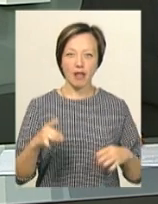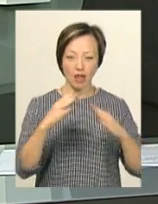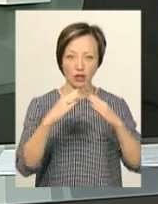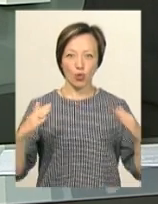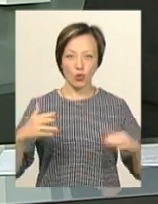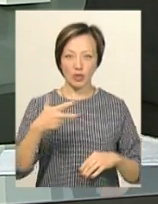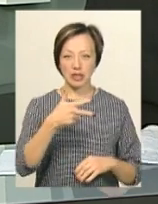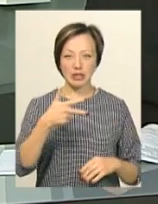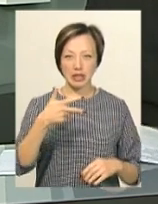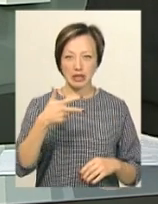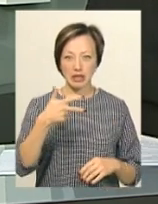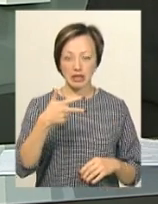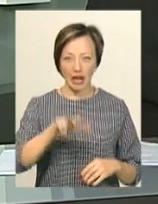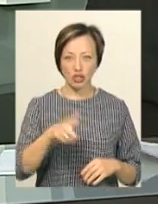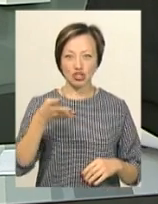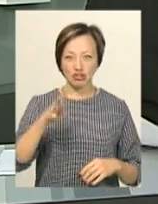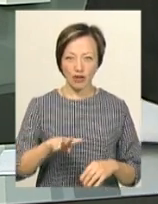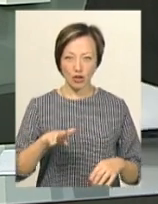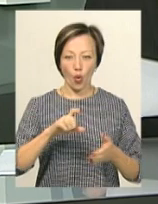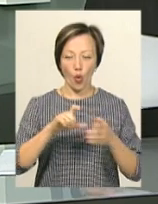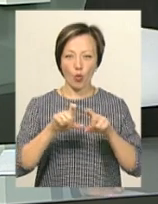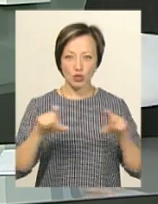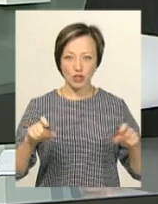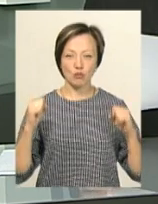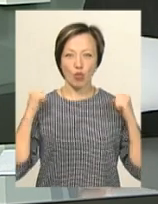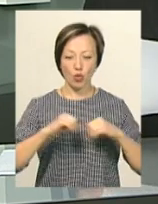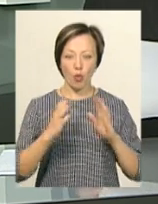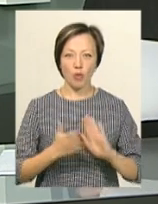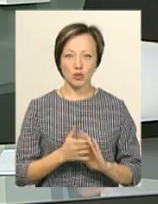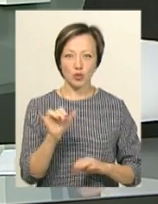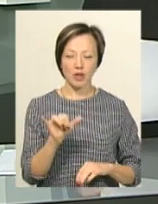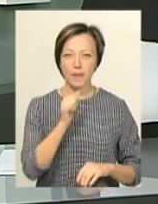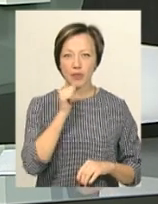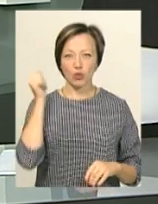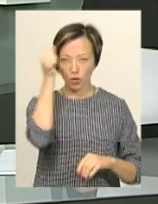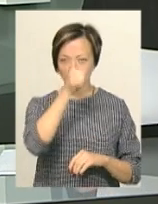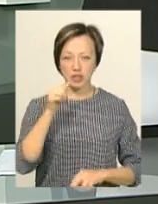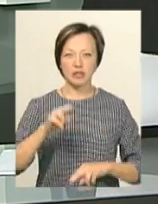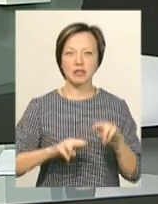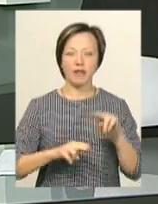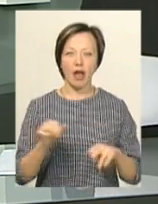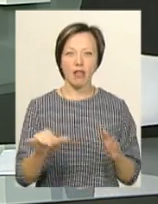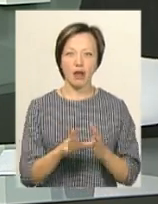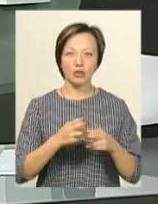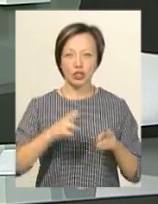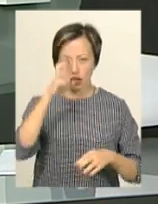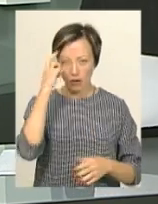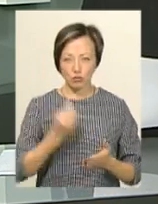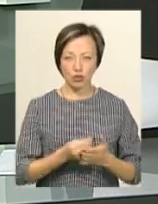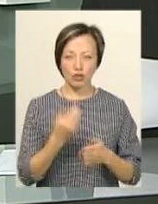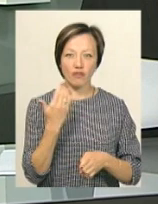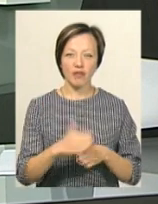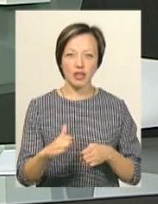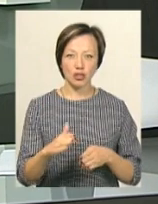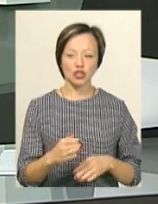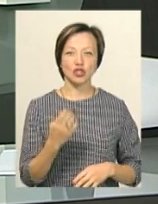даху третього і четвертого корпусів, а також спорткомплексу вишу. Минулоріч на зведення електростанції з державного бюджету було